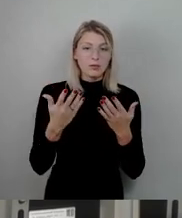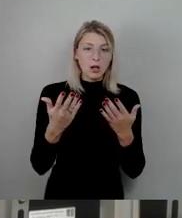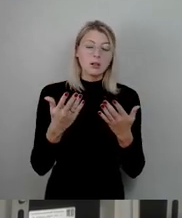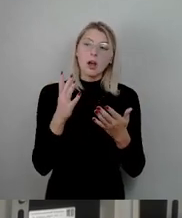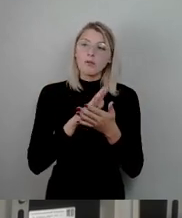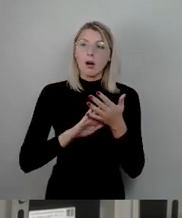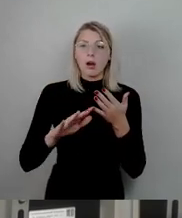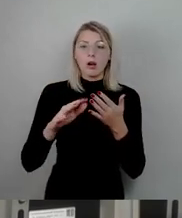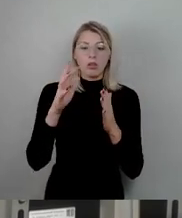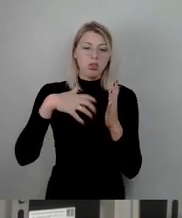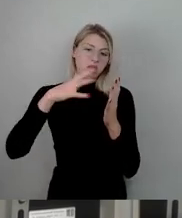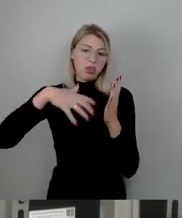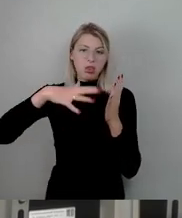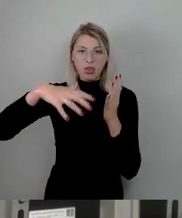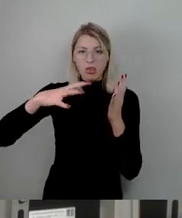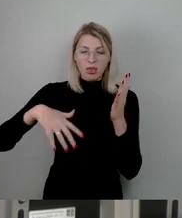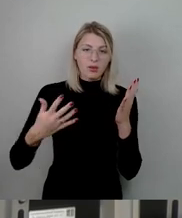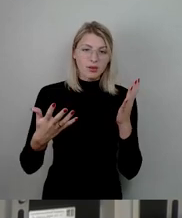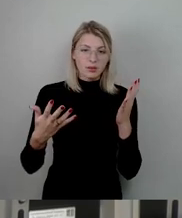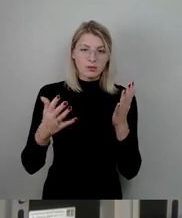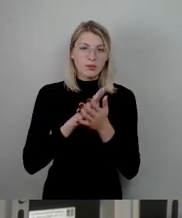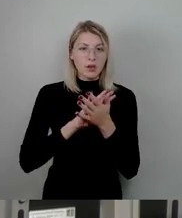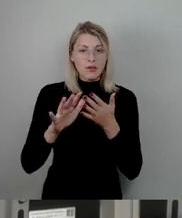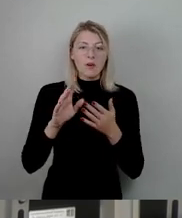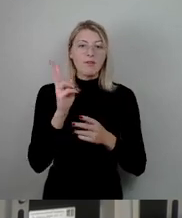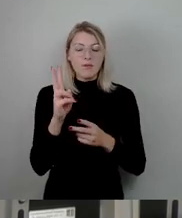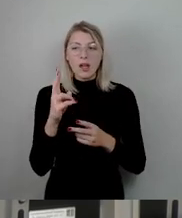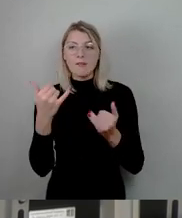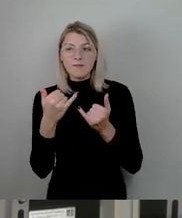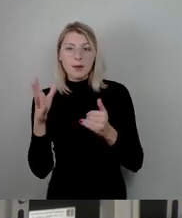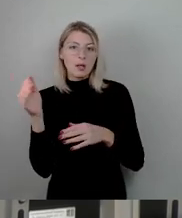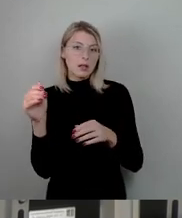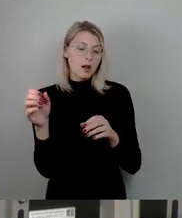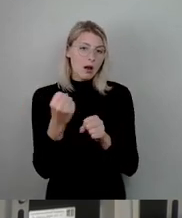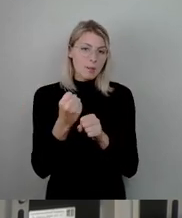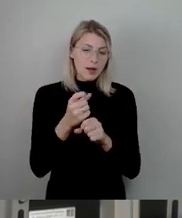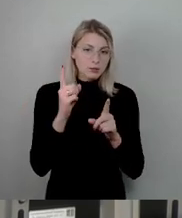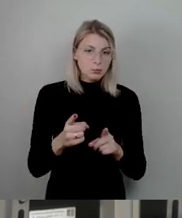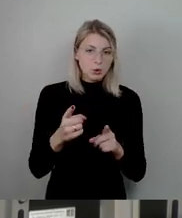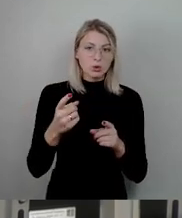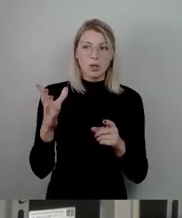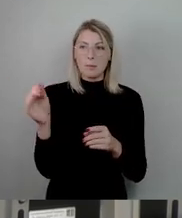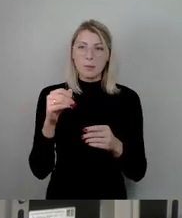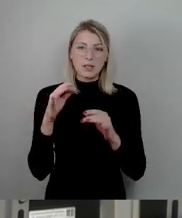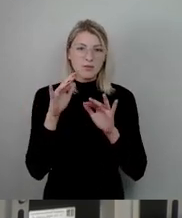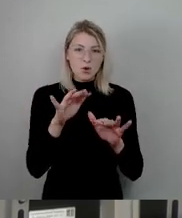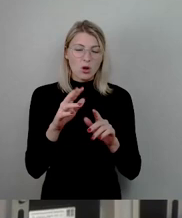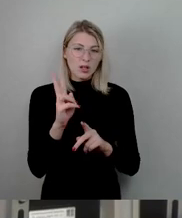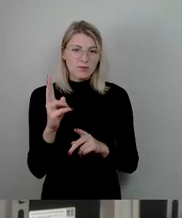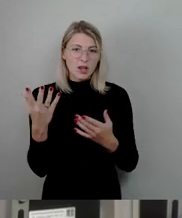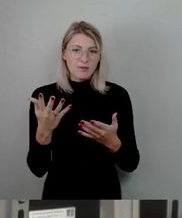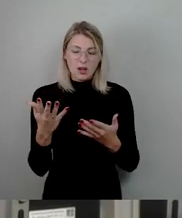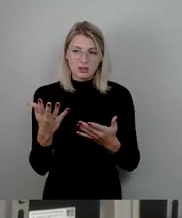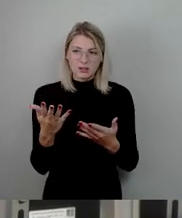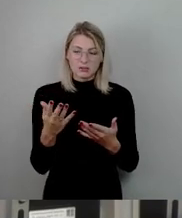drinstehen, wer alles an der Erarbeitung eines solchen Konzeptes beauftragt oder mitwirken soll. Das können die jungen Leute, wenn sie dann